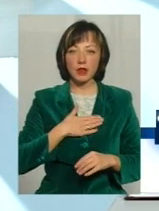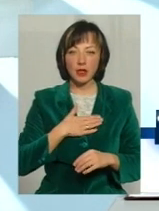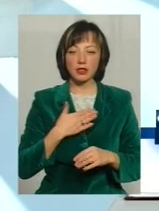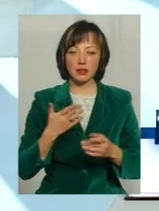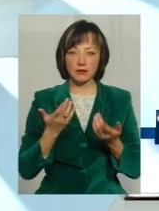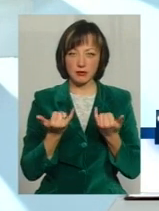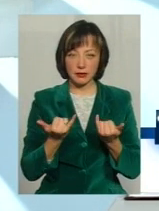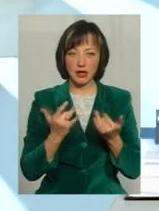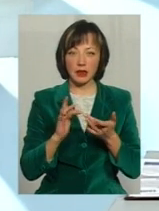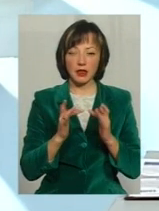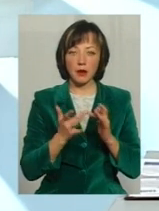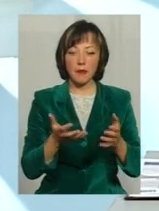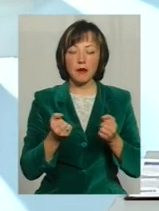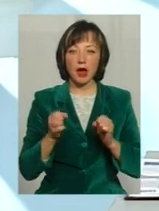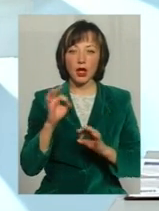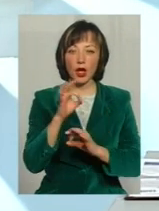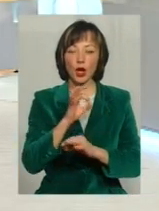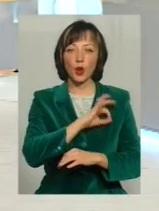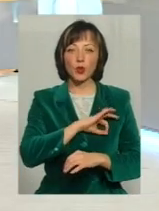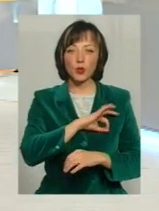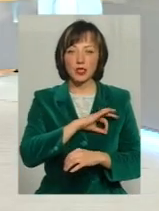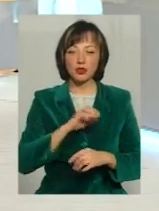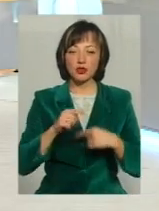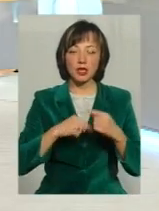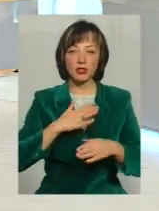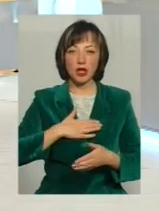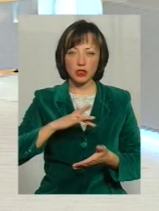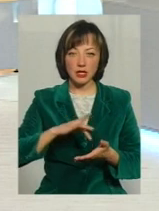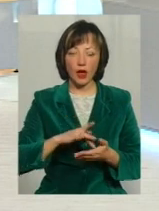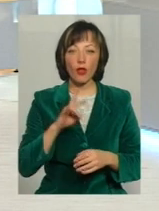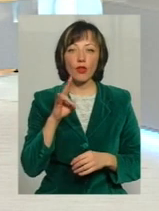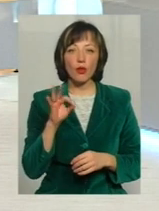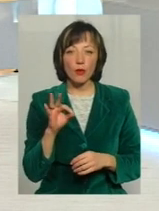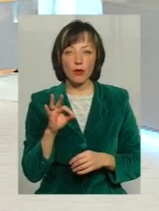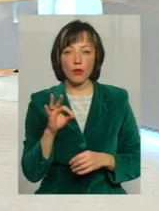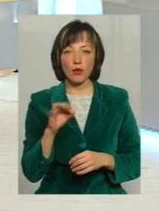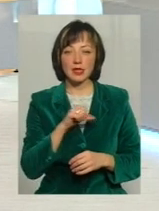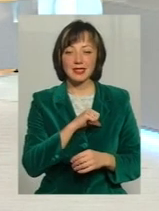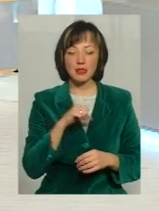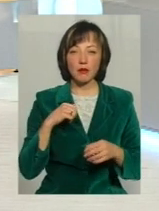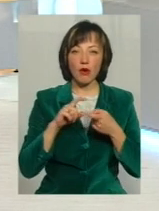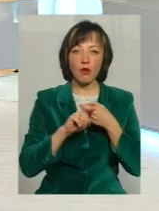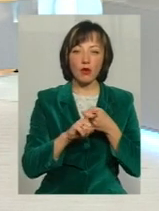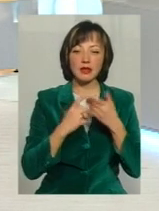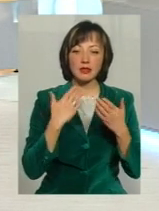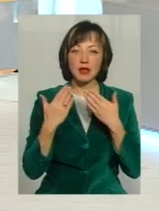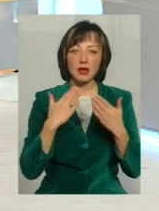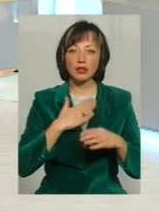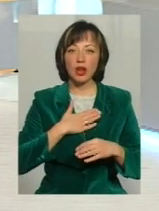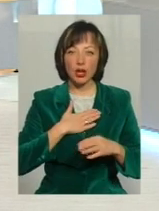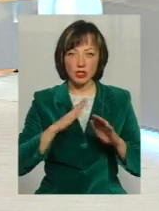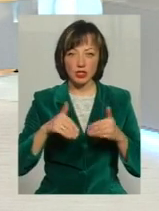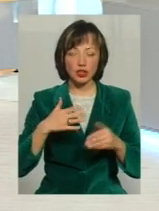приймальна юстиція безпосередньо через наш сайт управління юстиції Але сам контакт обов'язково має бути із інститивами нашої Не тільки